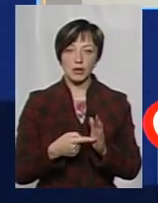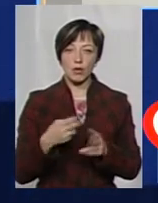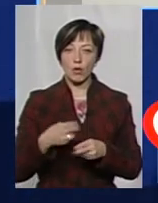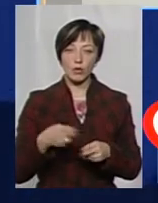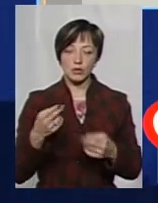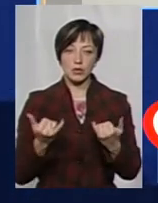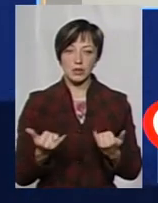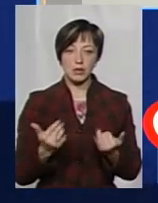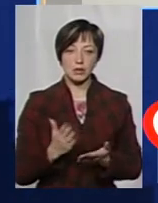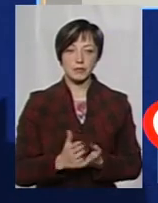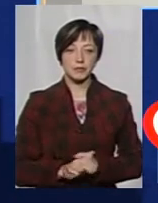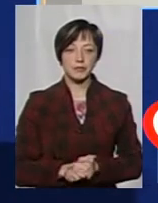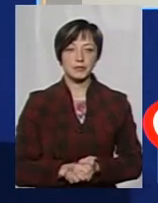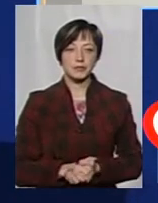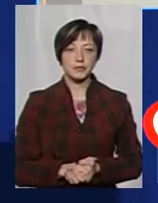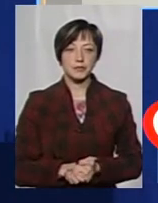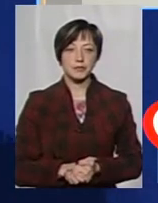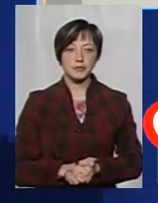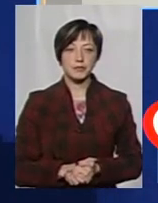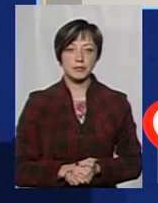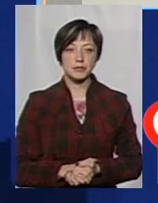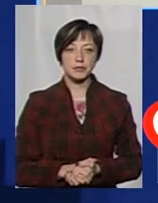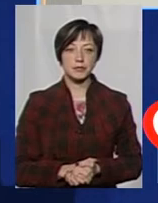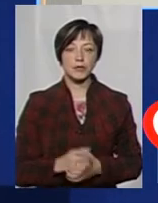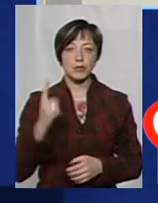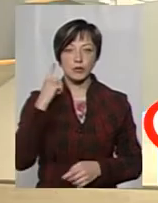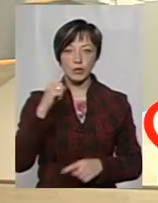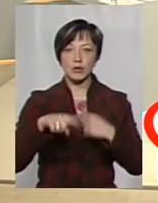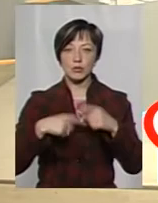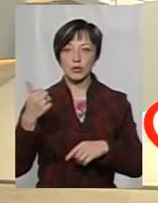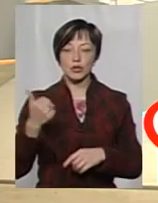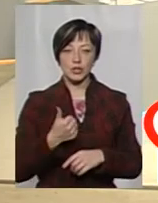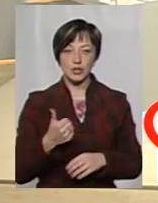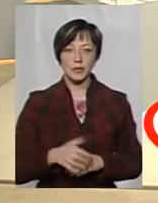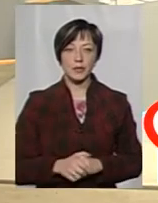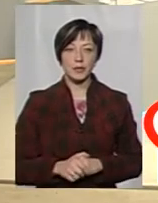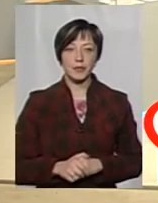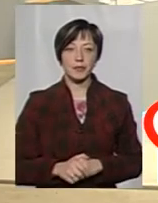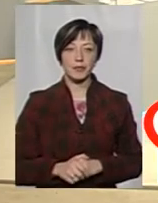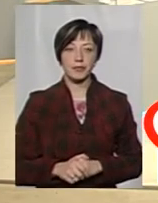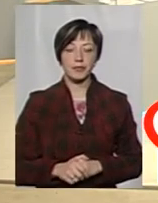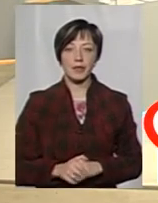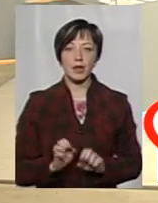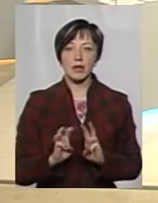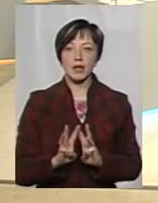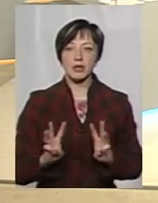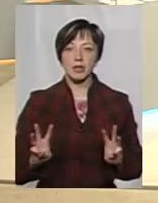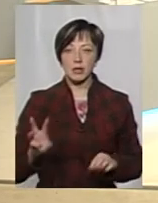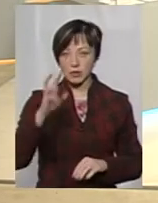гостро зараз. Ми не проти, ми тільки за. Ми почули, що на наступному тижні, так все. На сайті